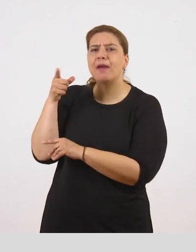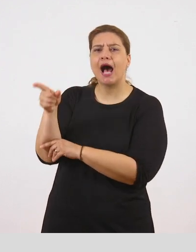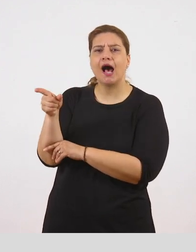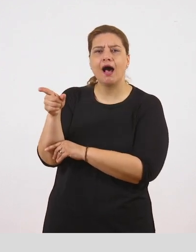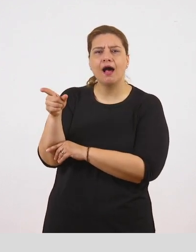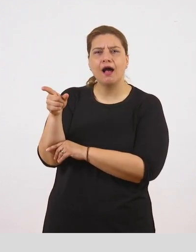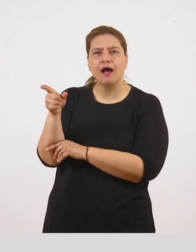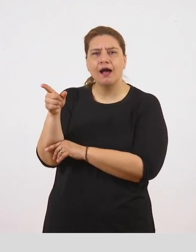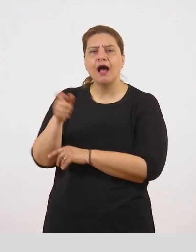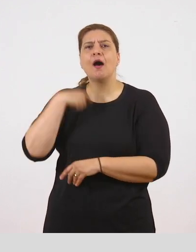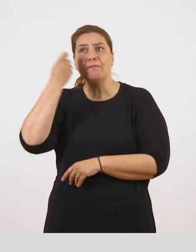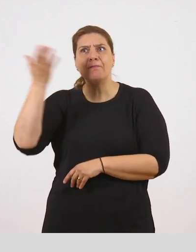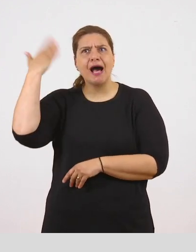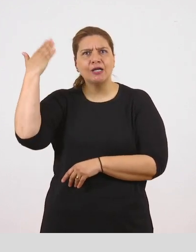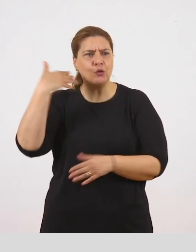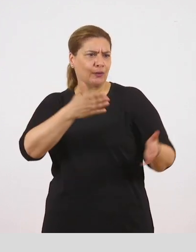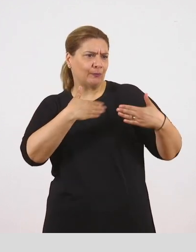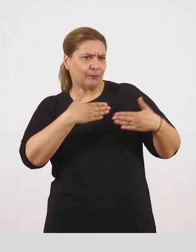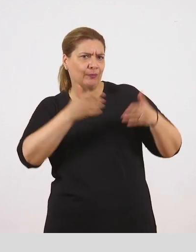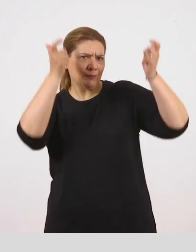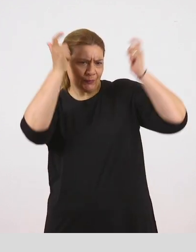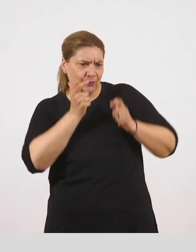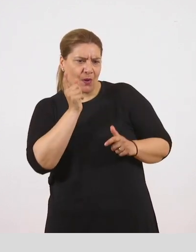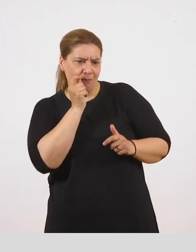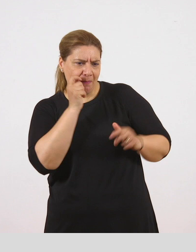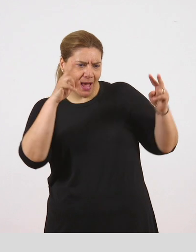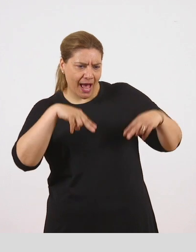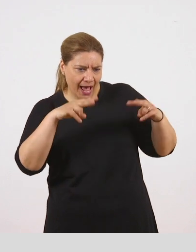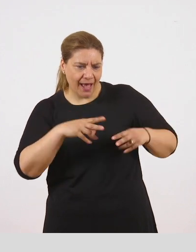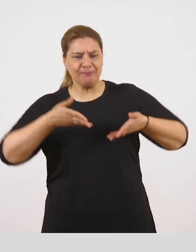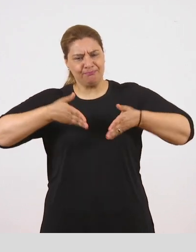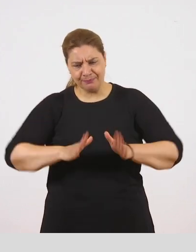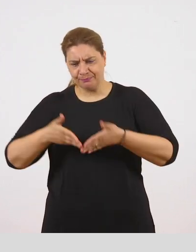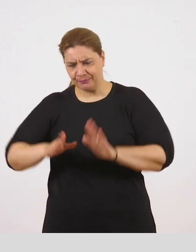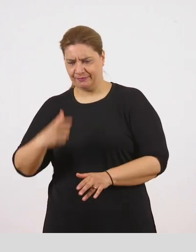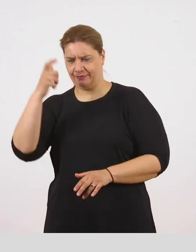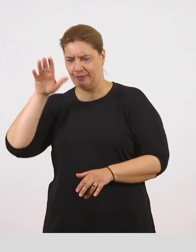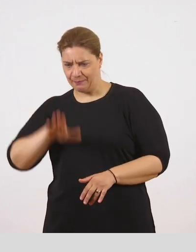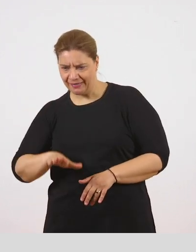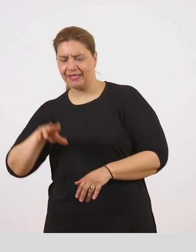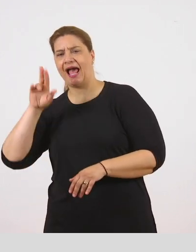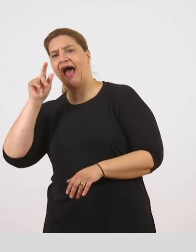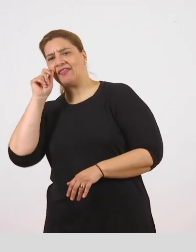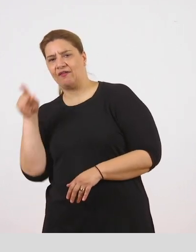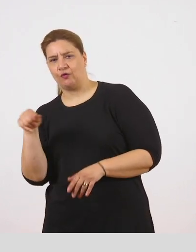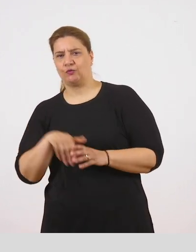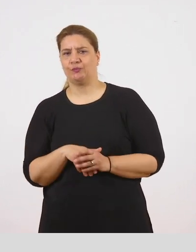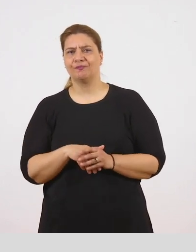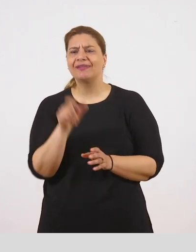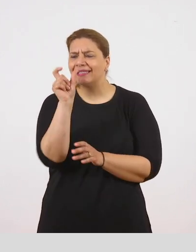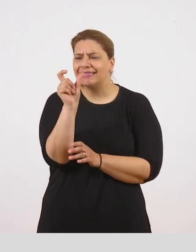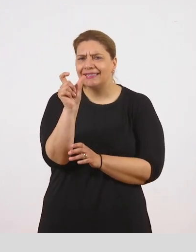της που γνώρισε τον πατέρα της και έκαναν αυτή και τον αδερφό της. Το επίθετο ξεχωριστή φανερώνει πώς αισθάνεται η ηρωίδα.